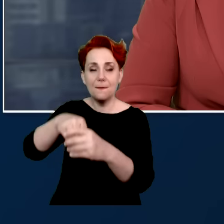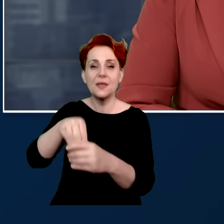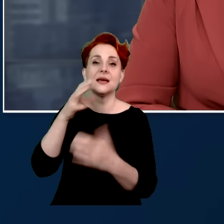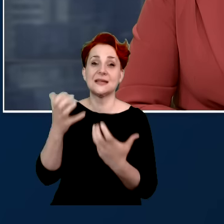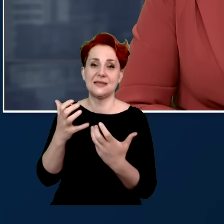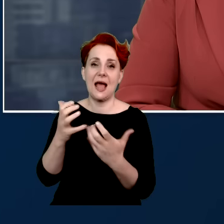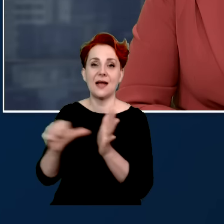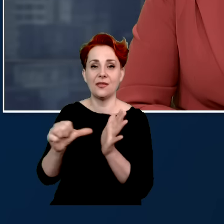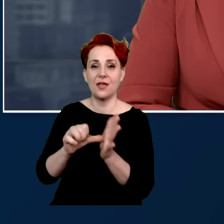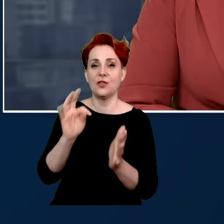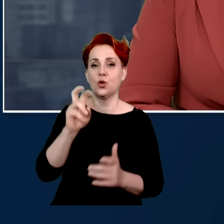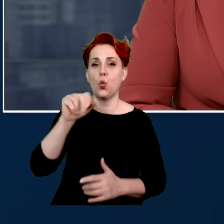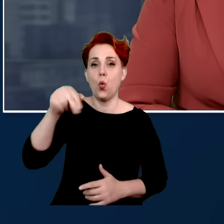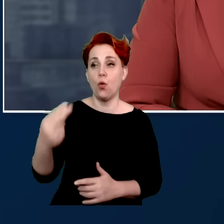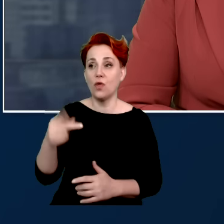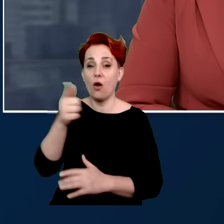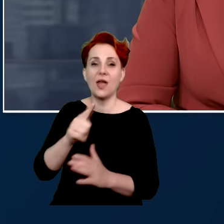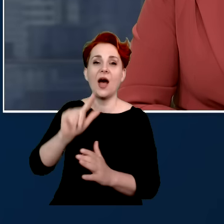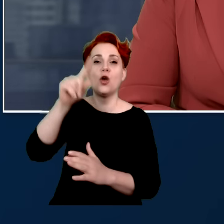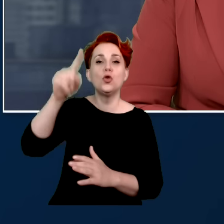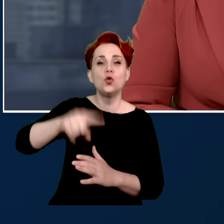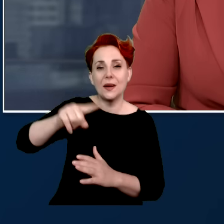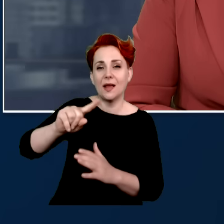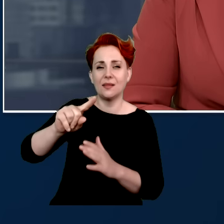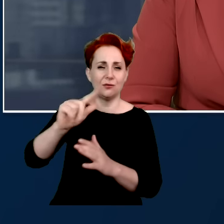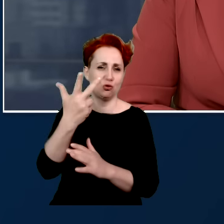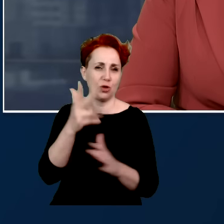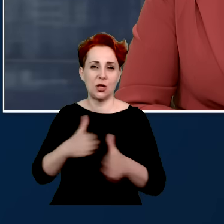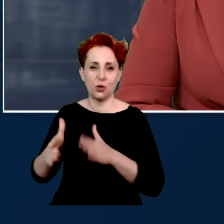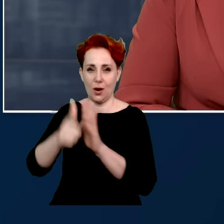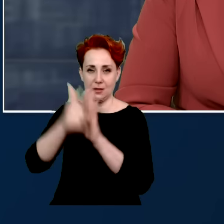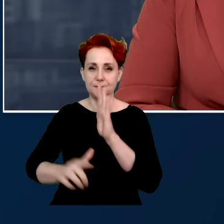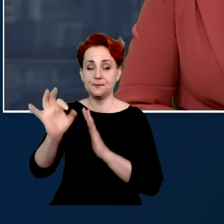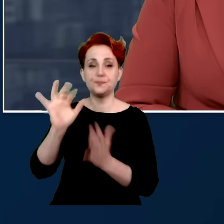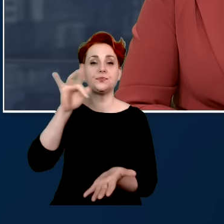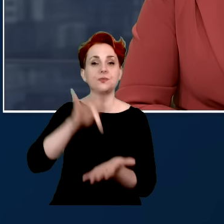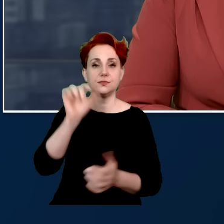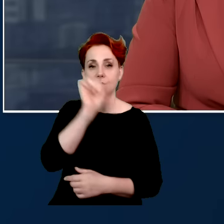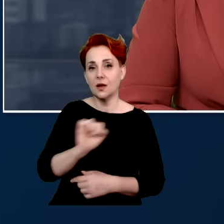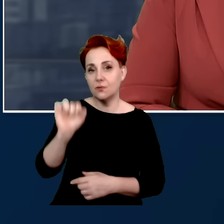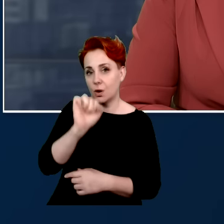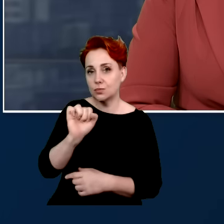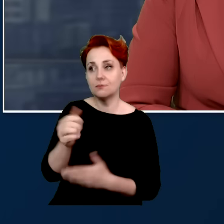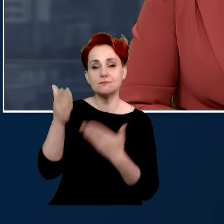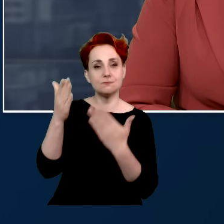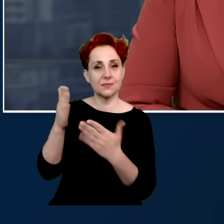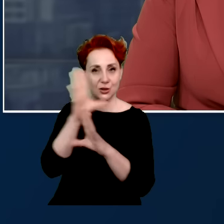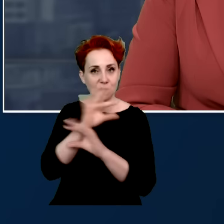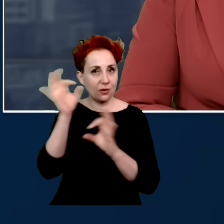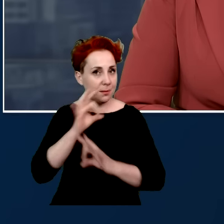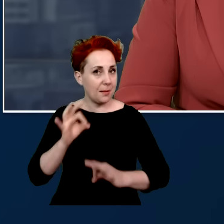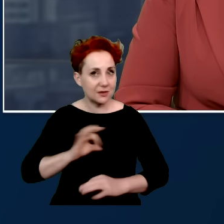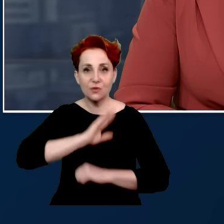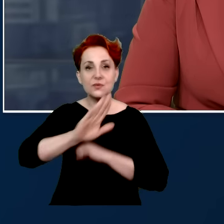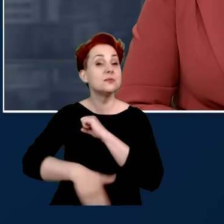jedynką, liderką listy trzeciej drogi we Wrocławiu i tam, szanowni Państwo, uwaga, wspiera ją